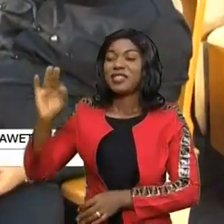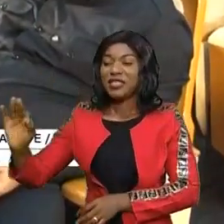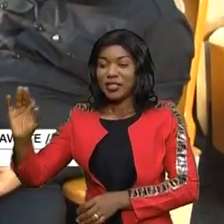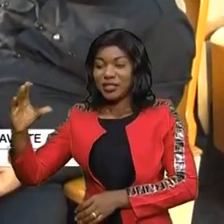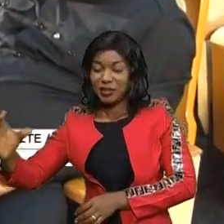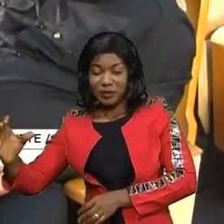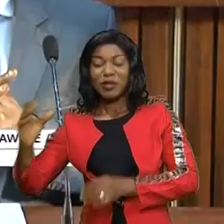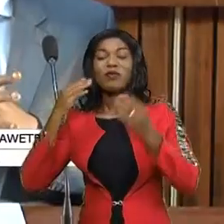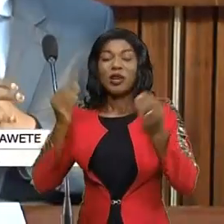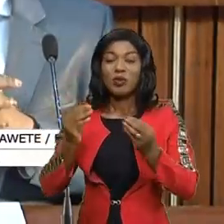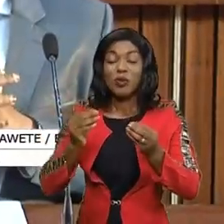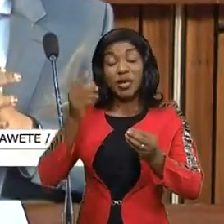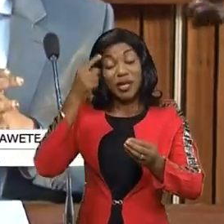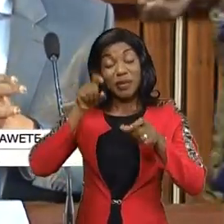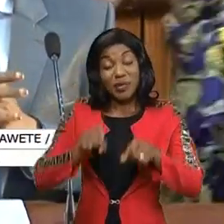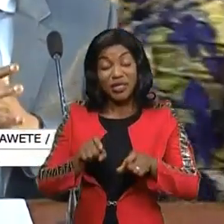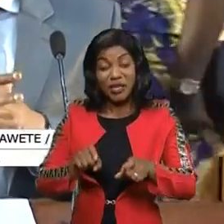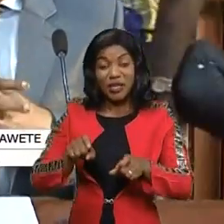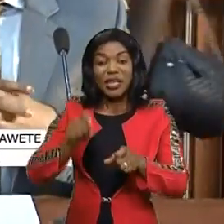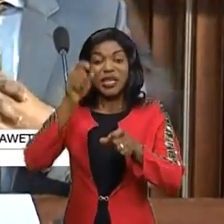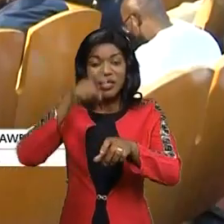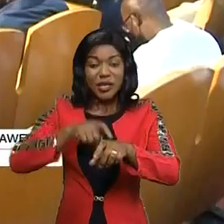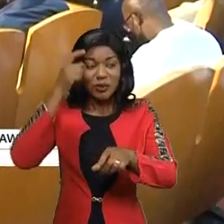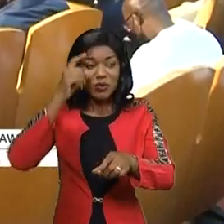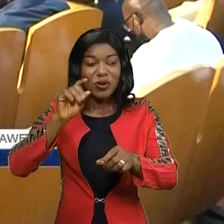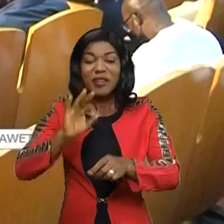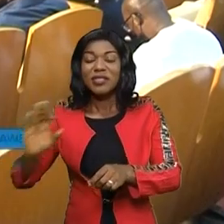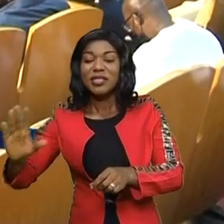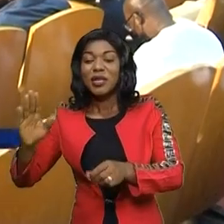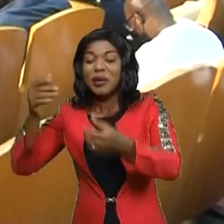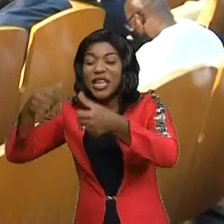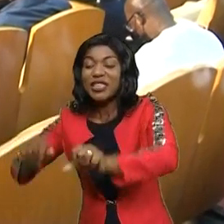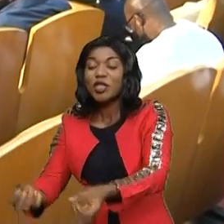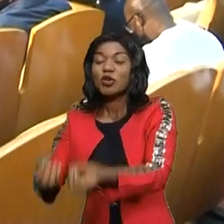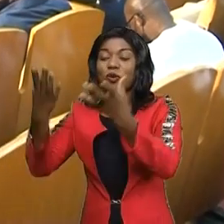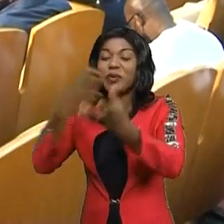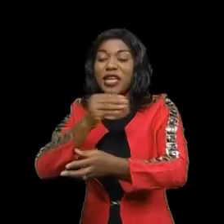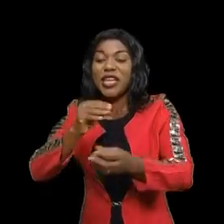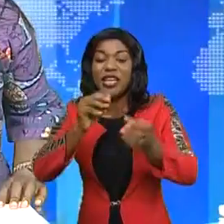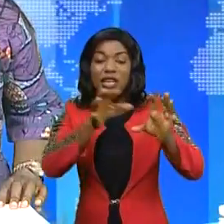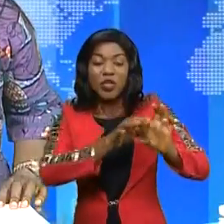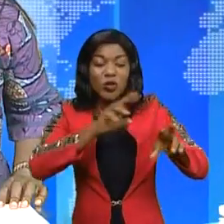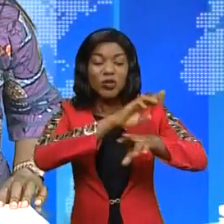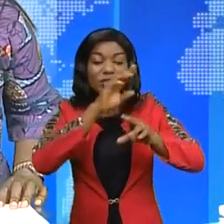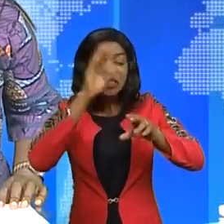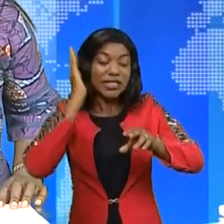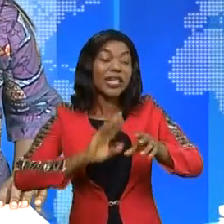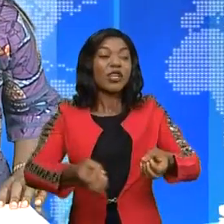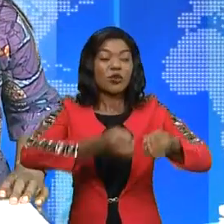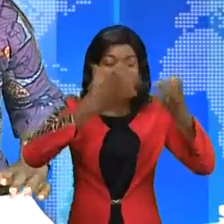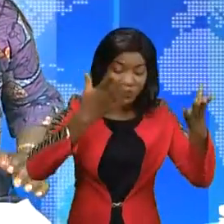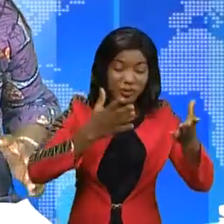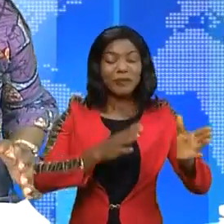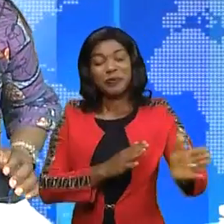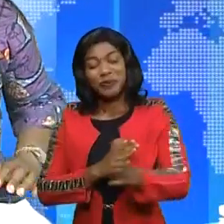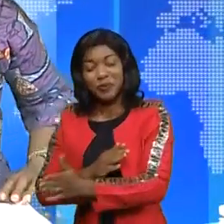est donc temps de faire le point pour savoir qui reste encore au FCC et qui est à l'Union sacrée. Ils adhèrent